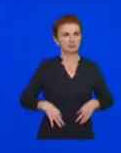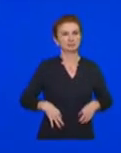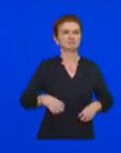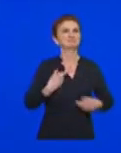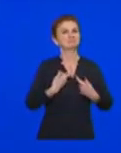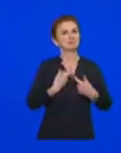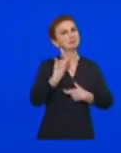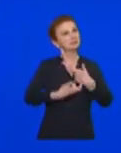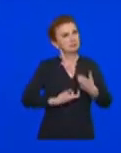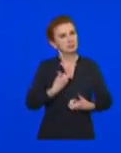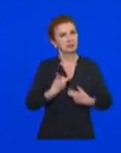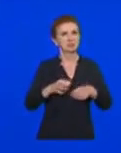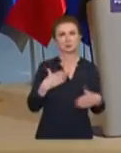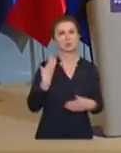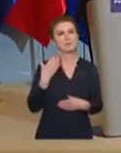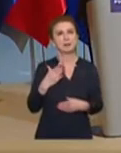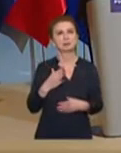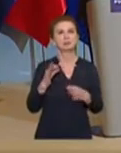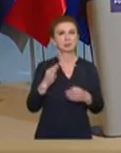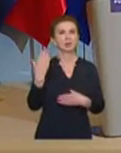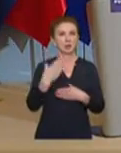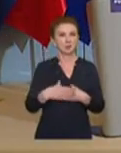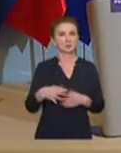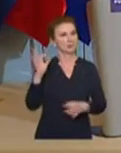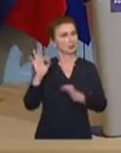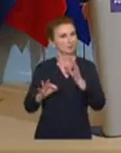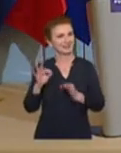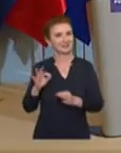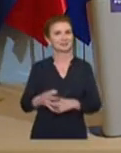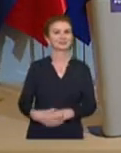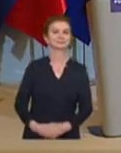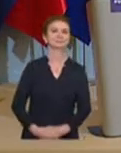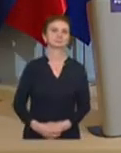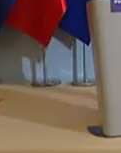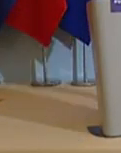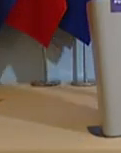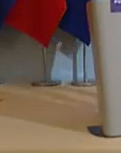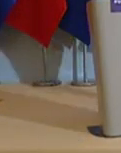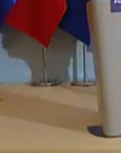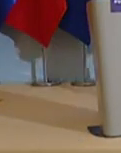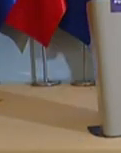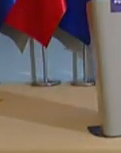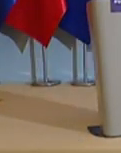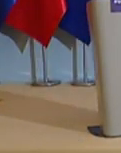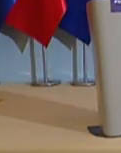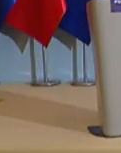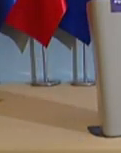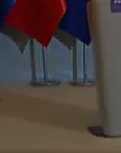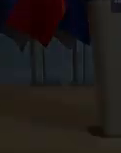co dwa tygodnie. Niewykluczone jednak, że poszczególne rozluźnienia będą wycofywane. Wszystko zależy od rozwoju sytuacji epidemicznej.